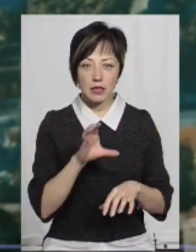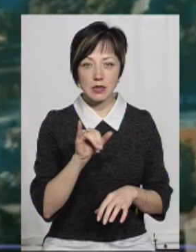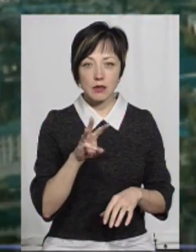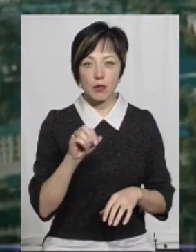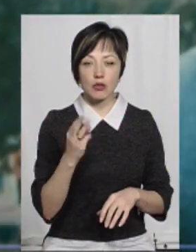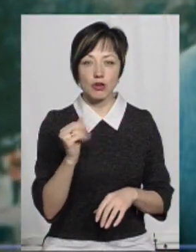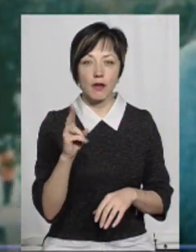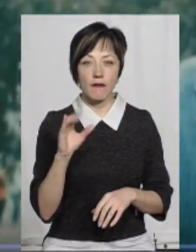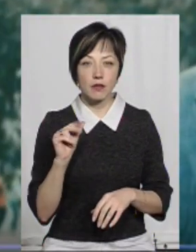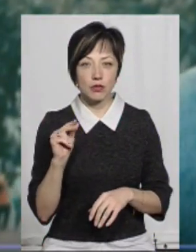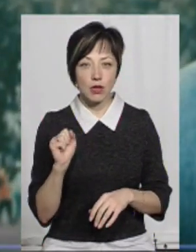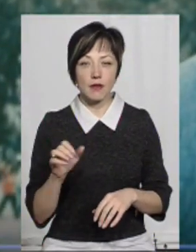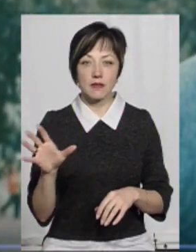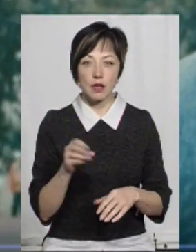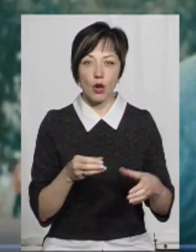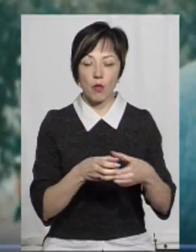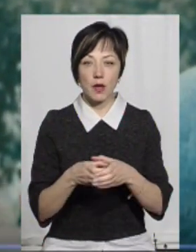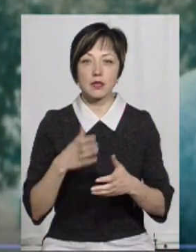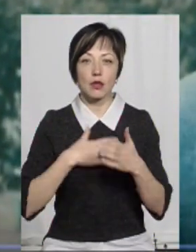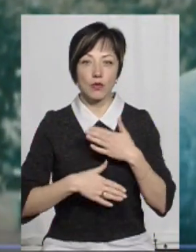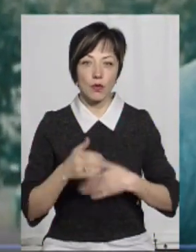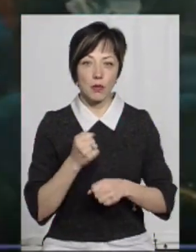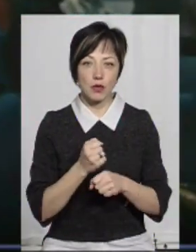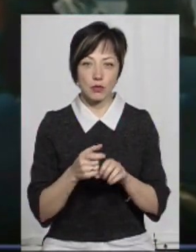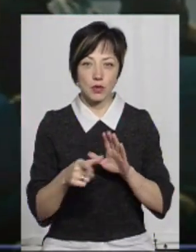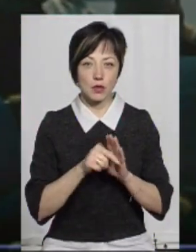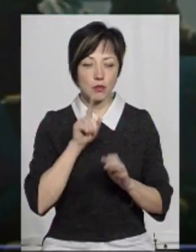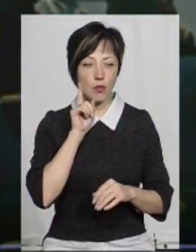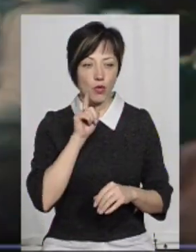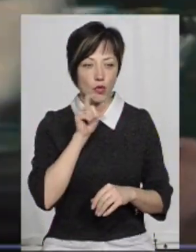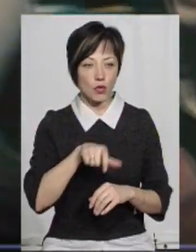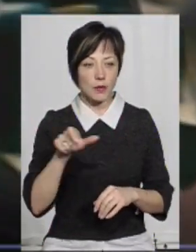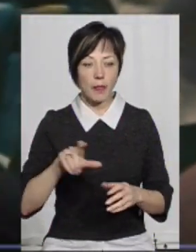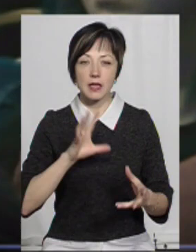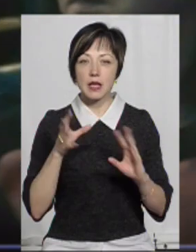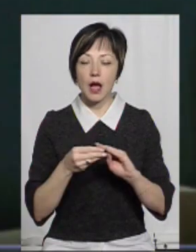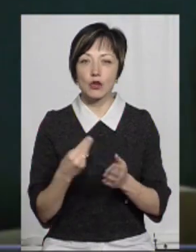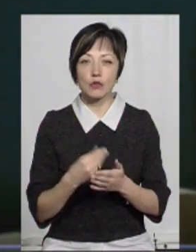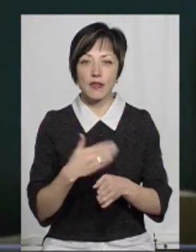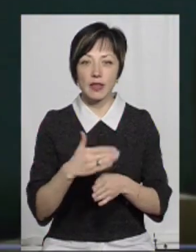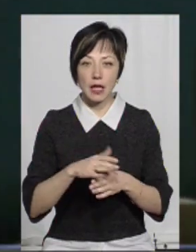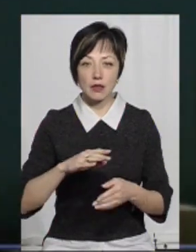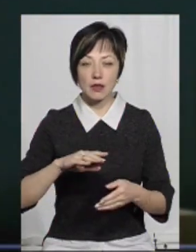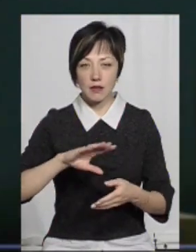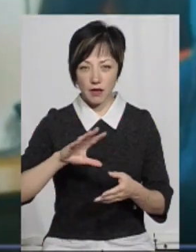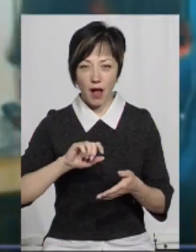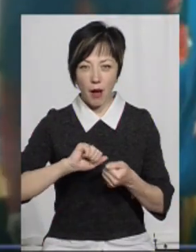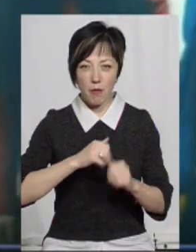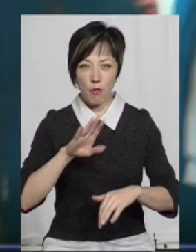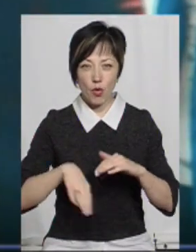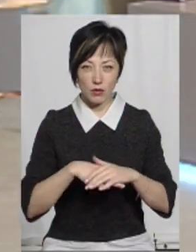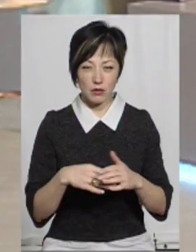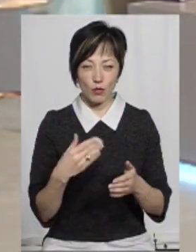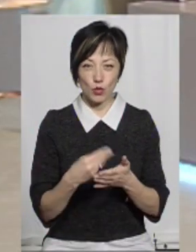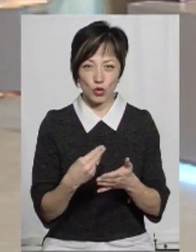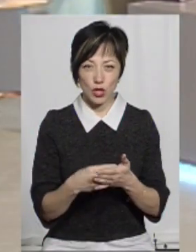Семошкевича і всієї команди, яка з задоволенням працює з молоддю. Загальна сума видатків з бюджету Кам'янця на усе, що стосується